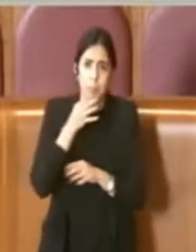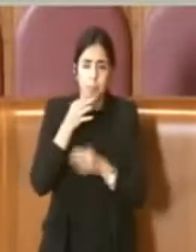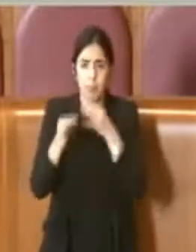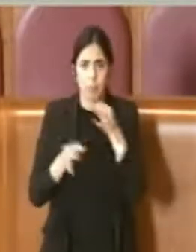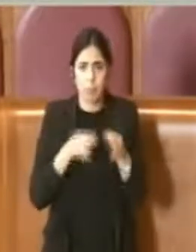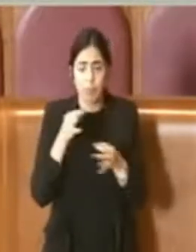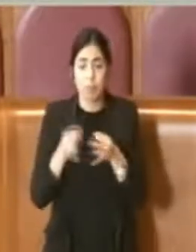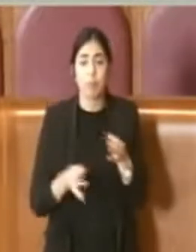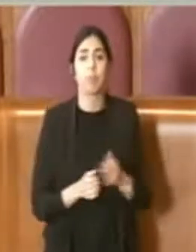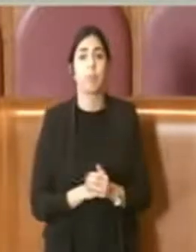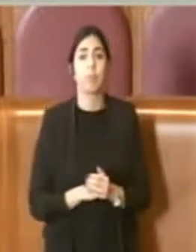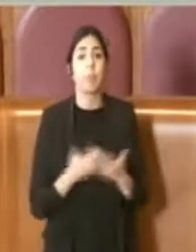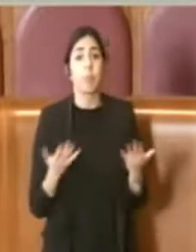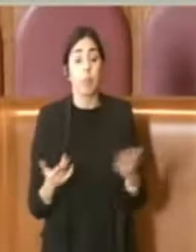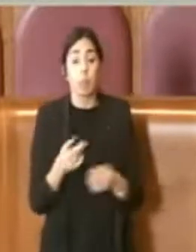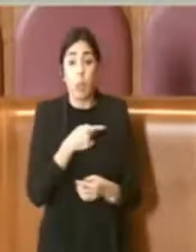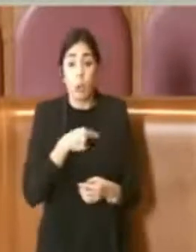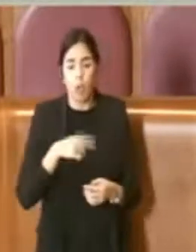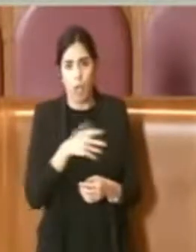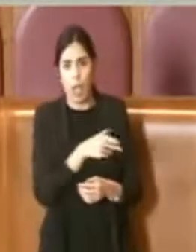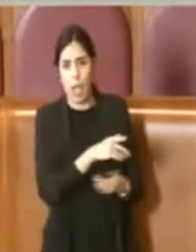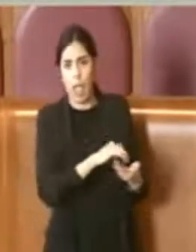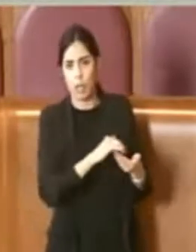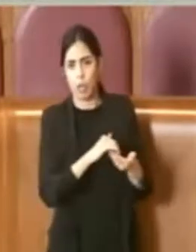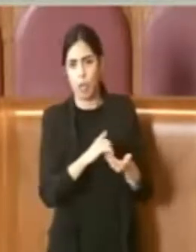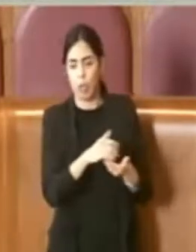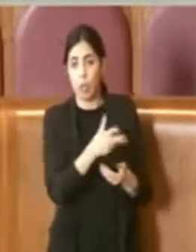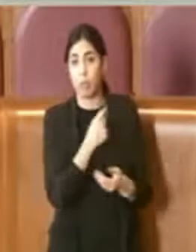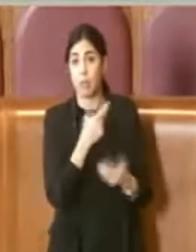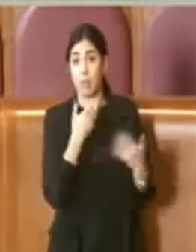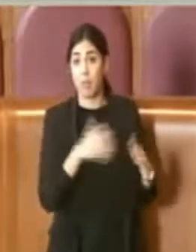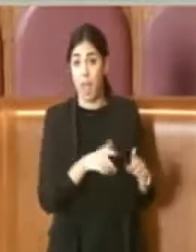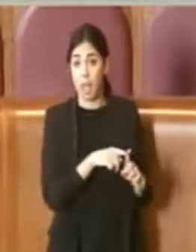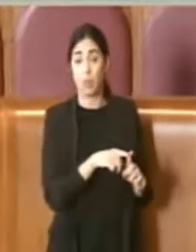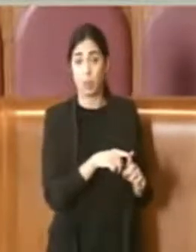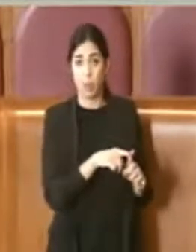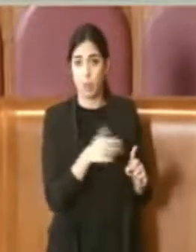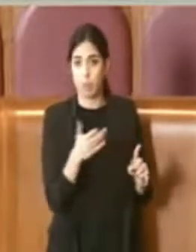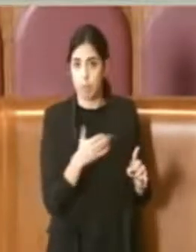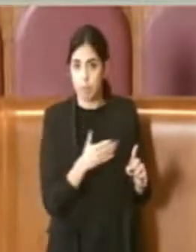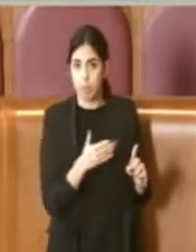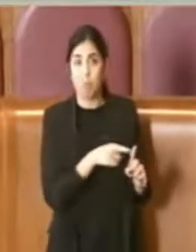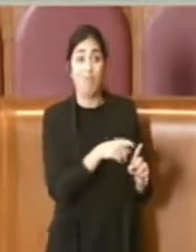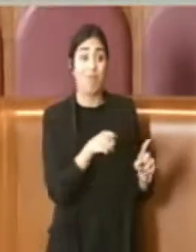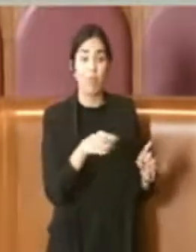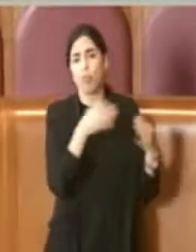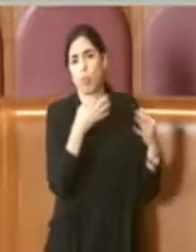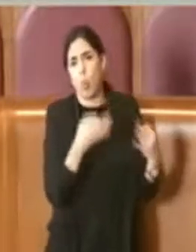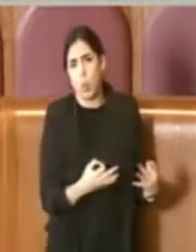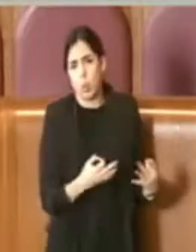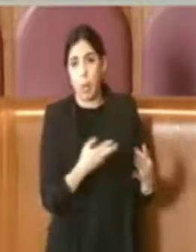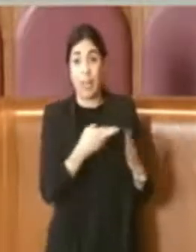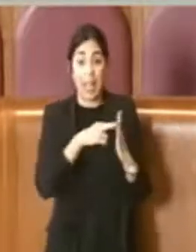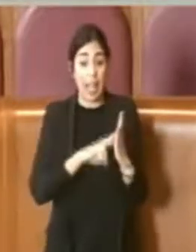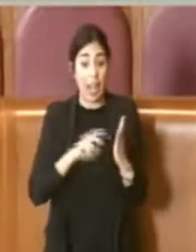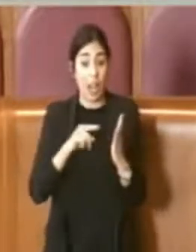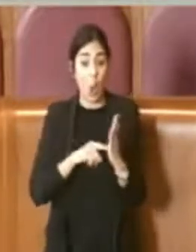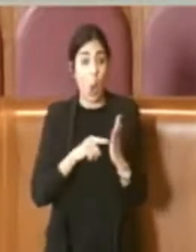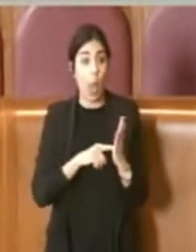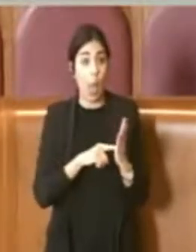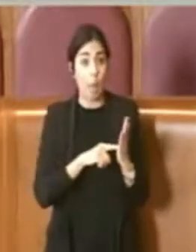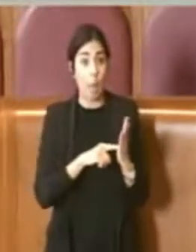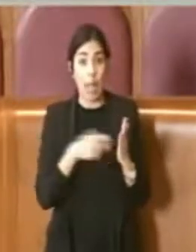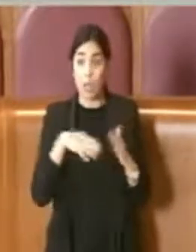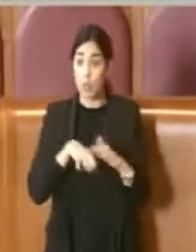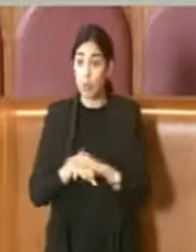C'è stato detto dalle associazioni che giustamente non vogliono che questo testo stia in un cassetto,